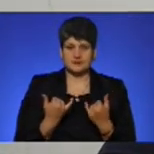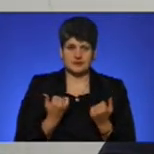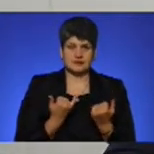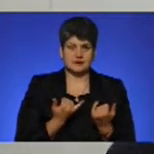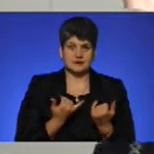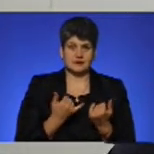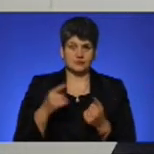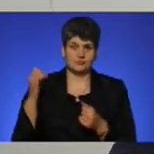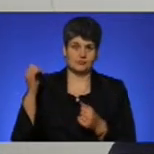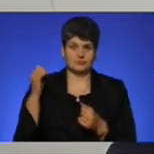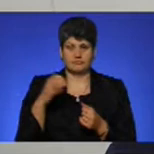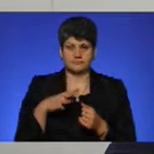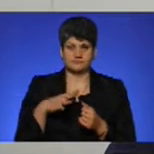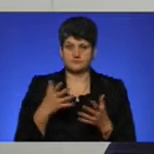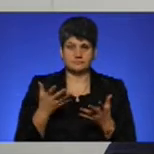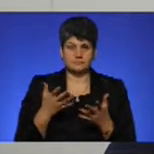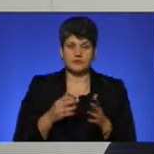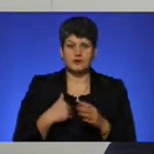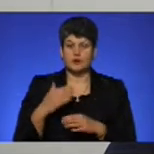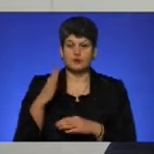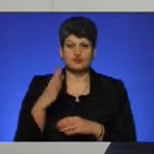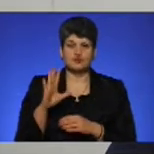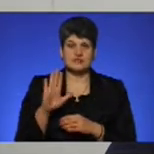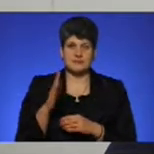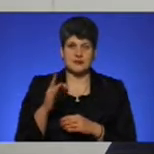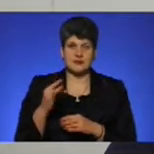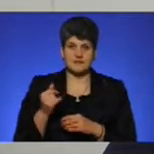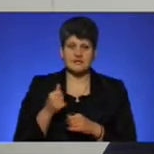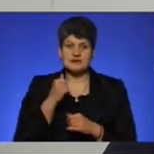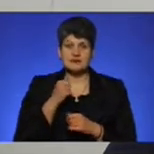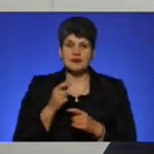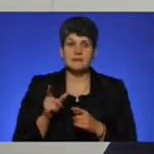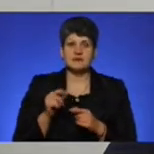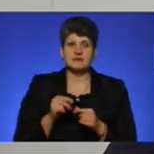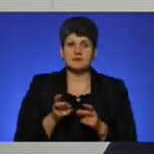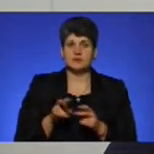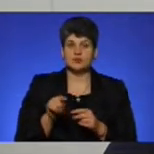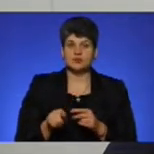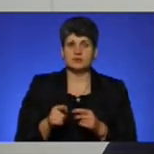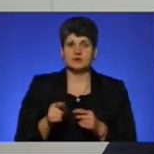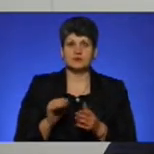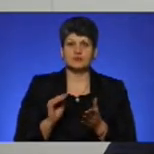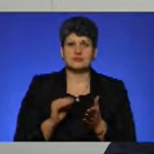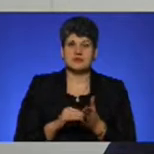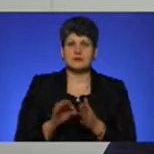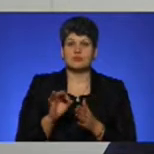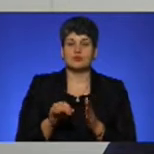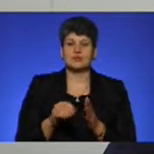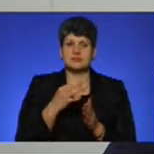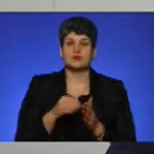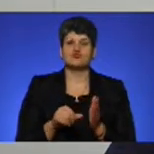метеорит, дірнуться руки, проголосуються за 5 гривень, то завтра перевізники прийдуть і покладуть цю дерегуляторний акт про 6 гривень.